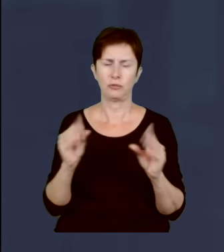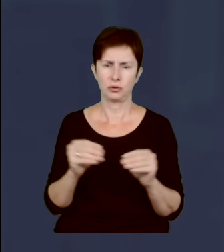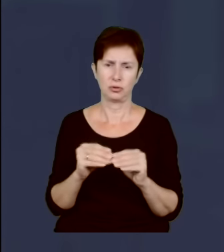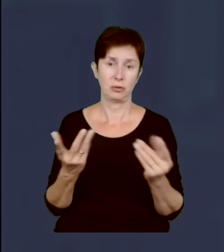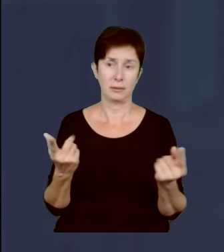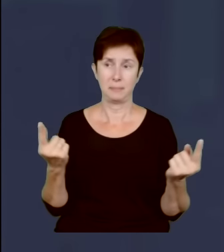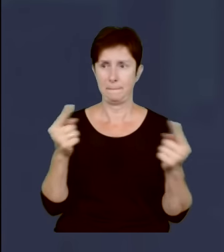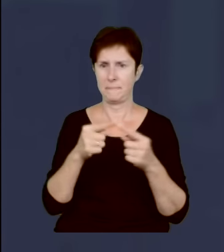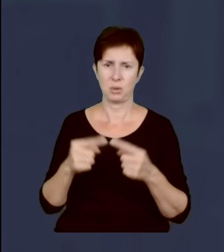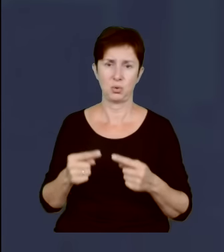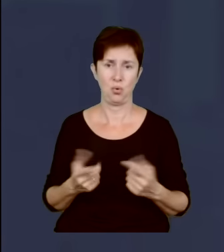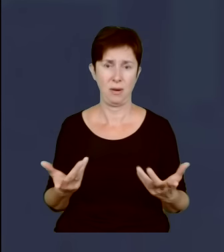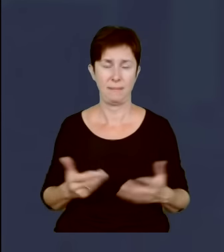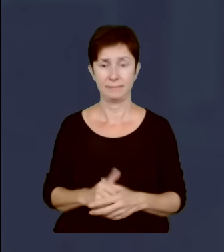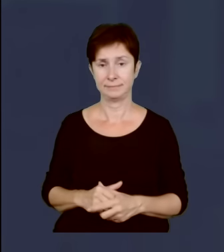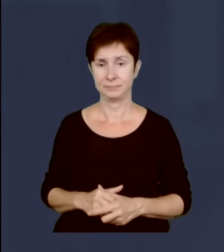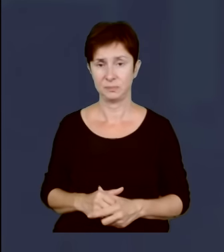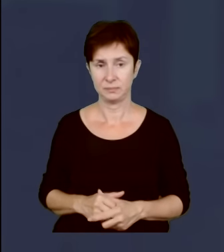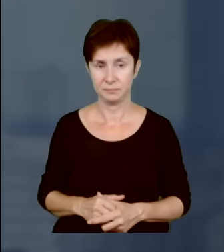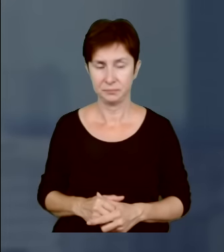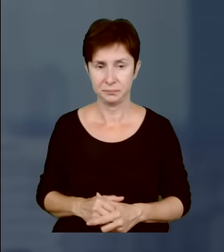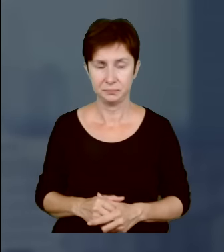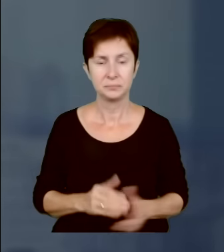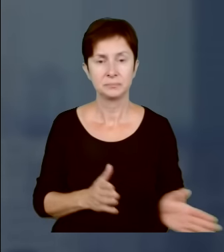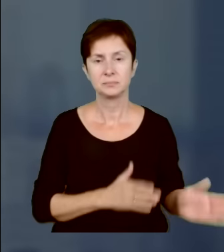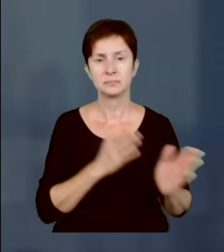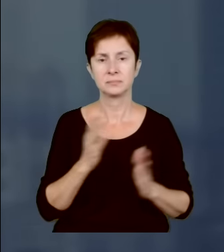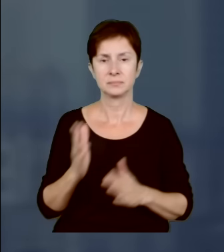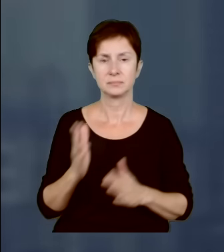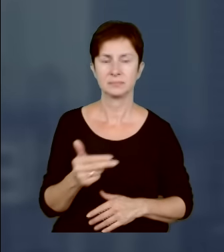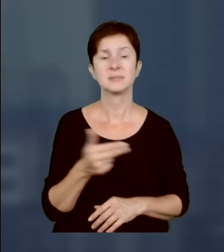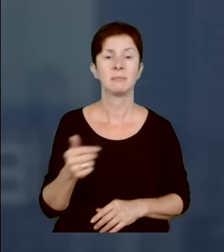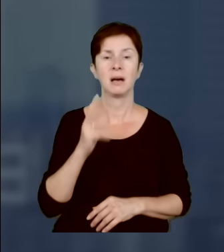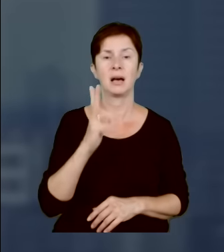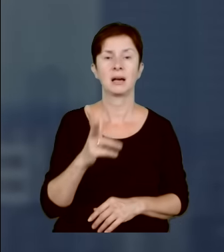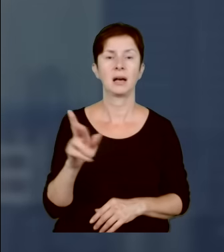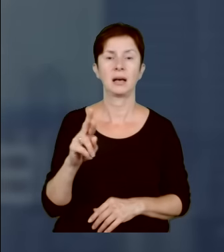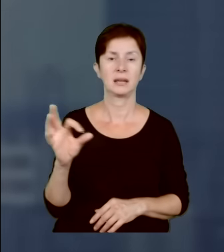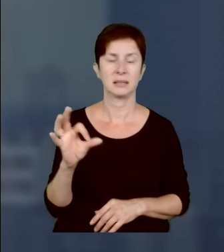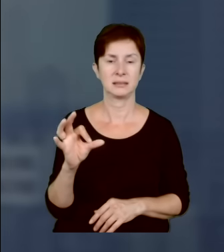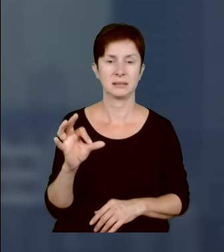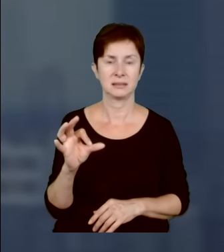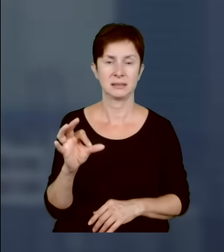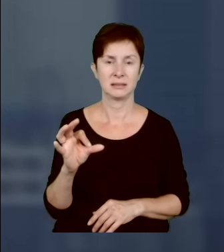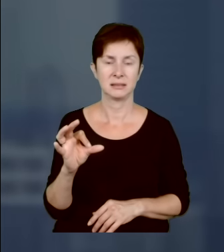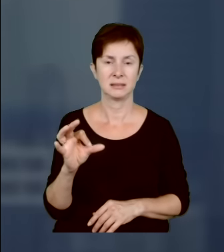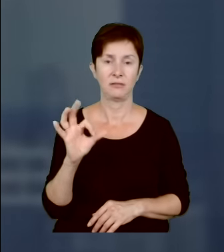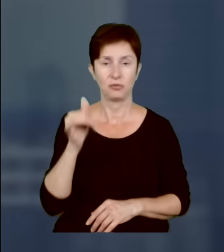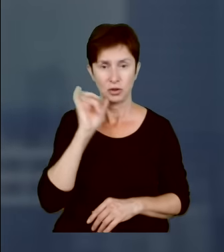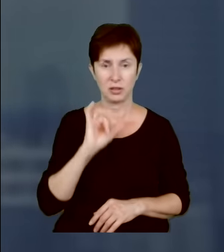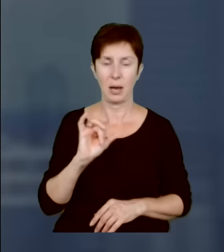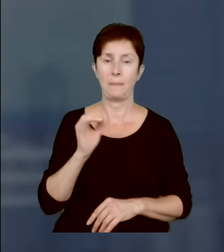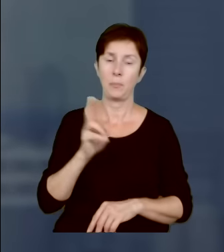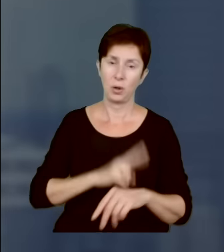układa. To przejdźmy do tematu KRS, który pan poruszył. Wczoraj widzieliśmy policja, prokuratorzy,